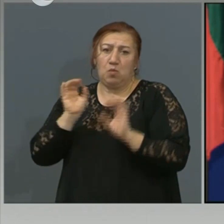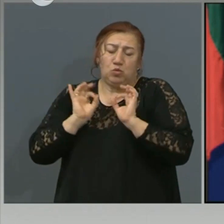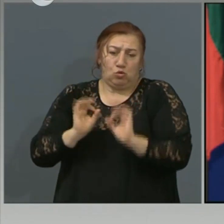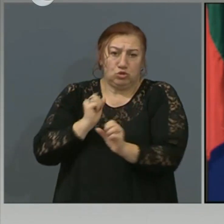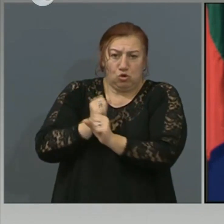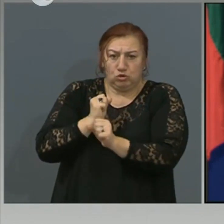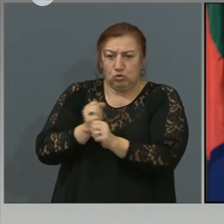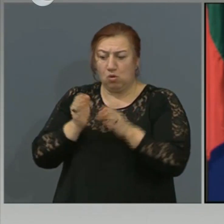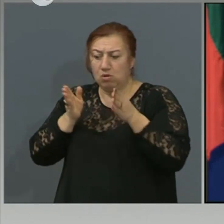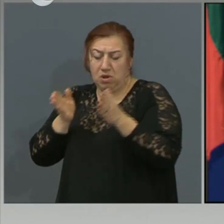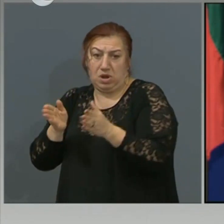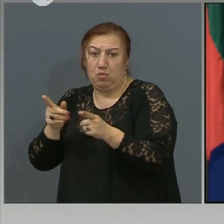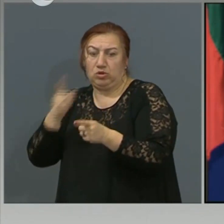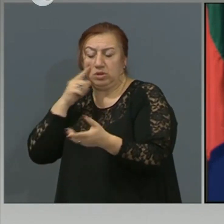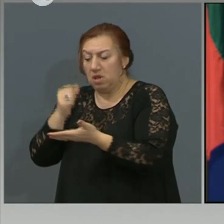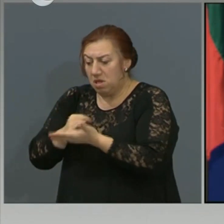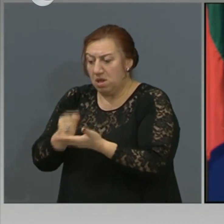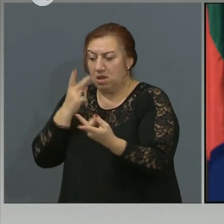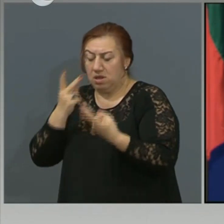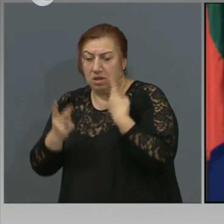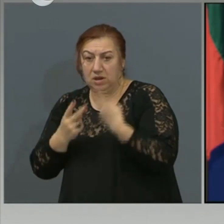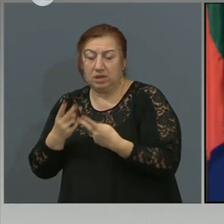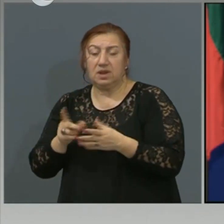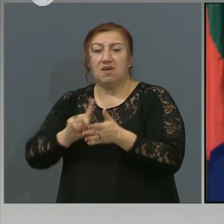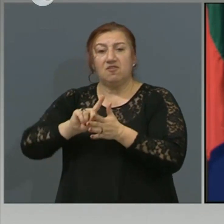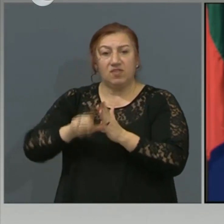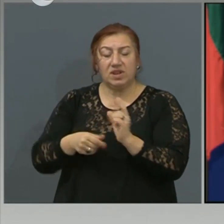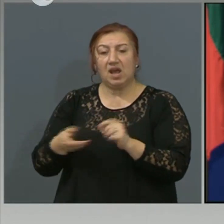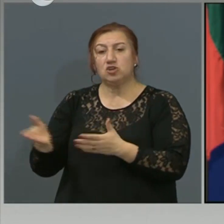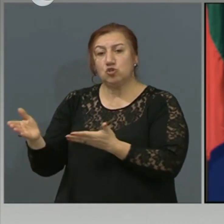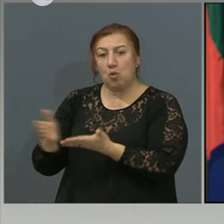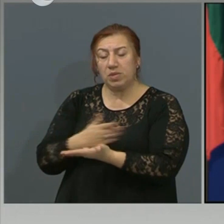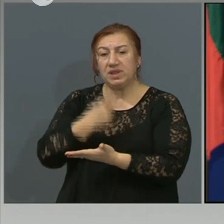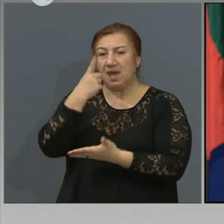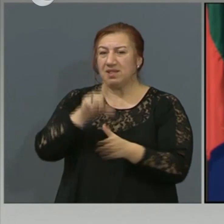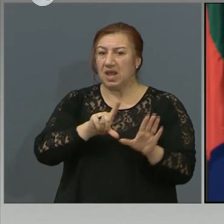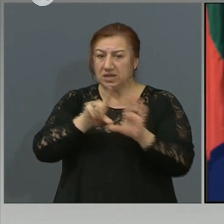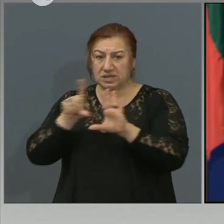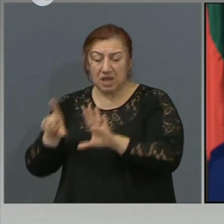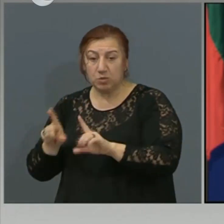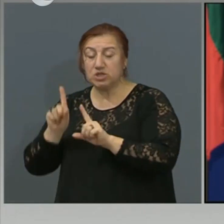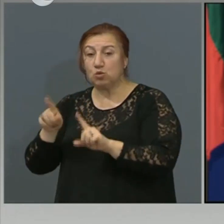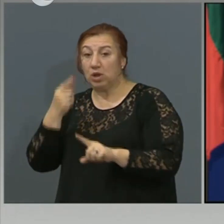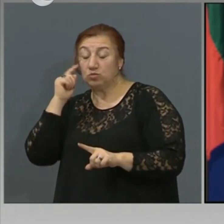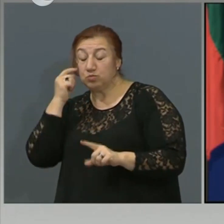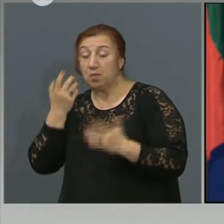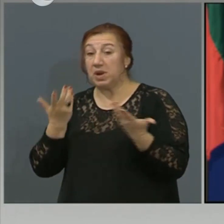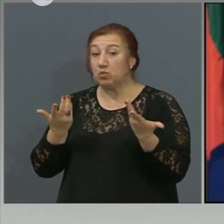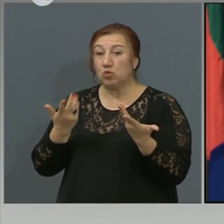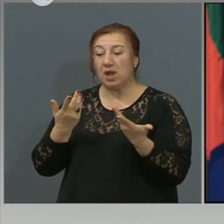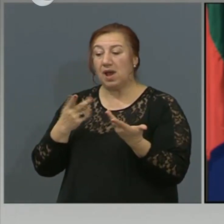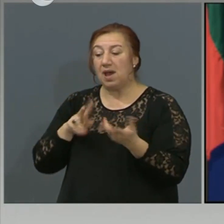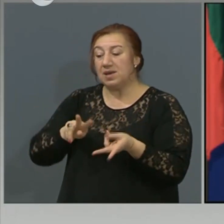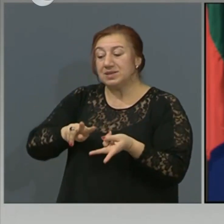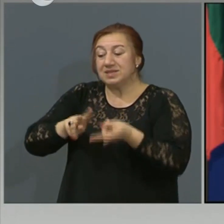в тази насока. И веднага, що мисля, че едно следствения период, когато се е предполагамата смява на